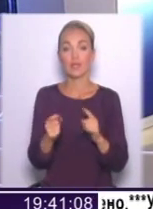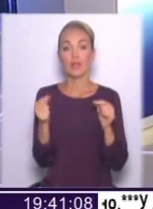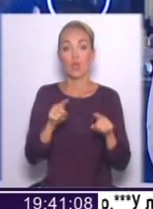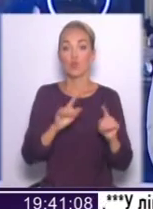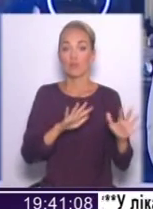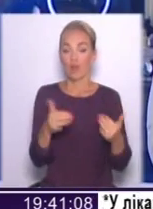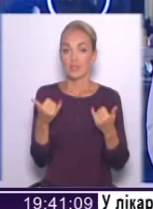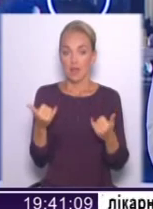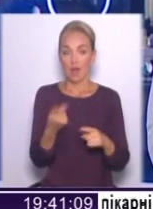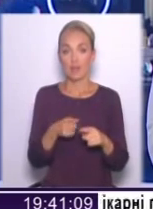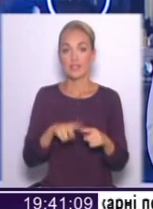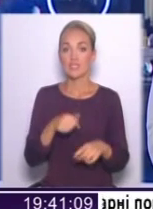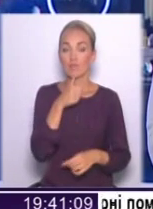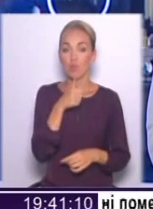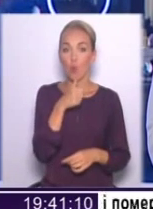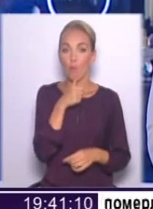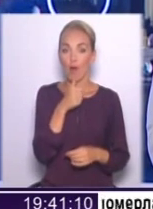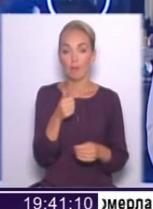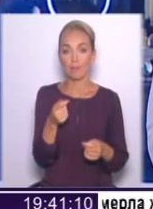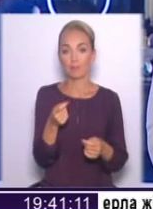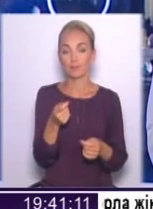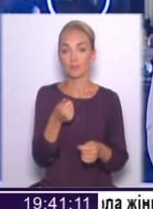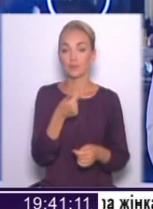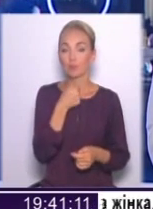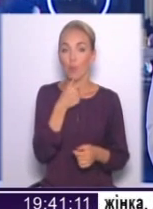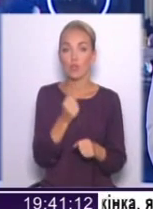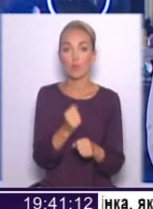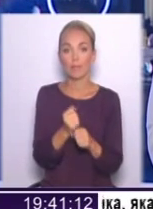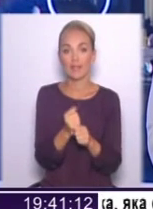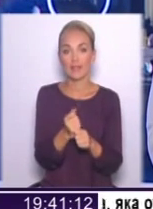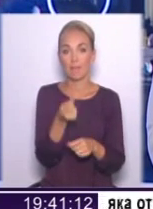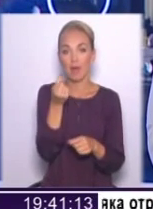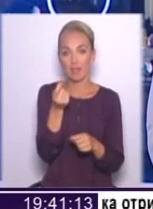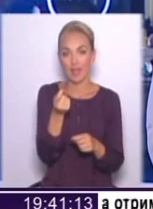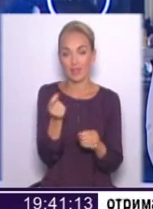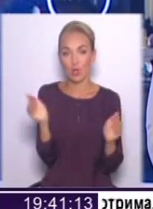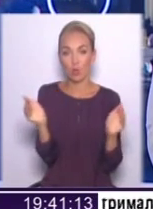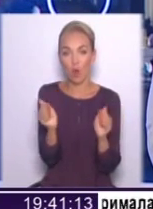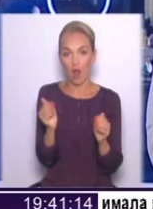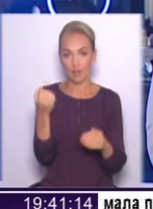насправді, це спроба зробити якісь маленькі локальні перемоги.